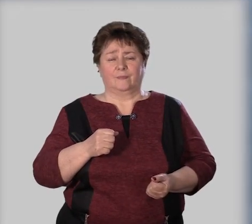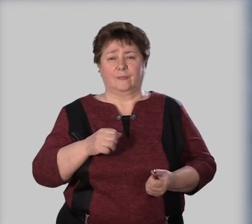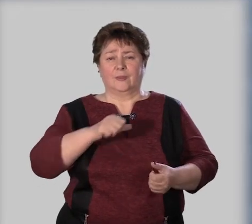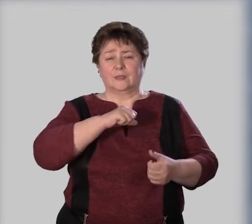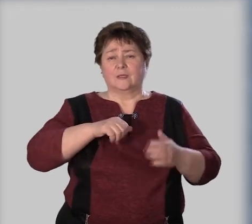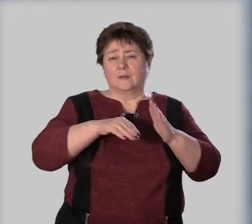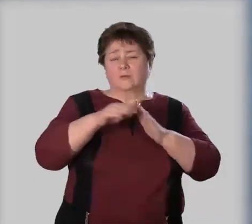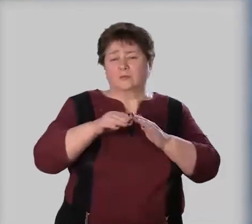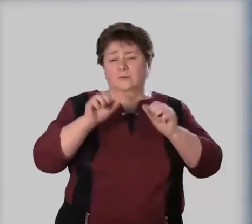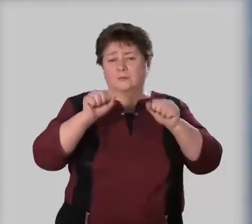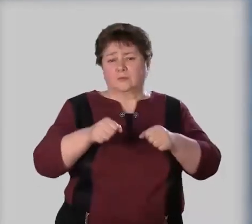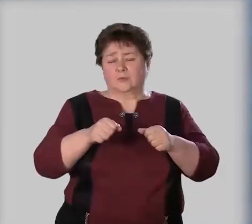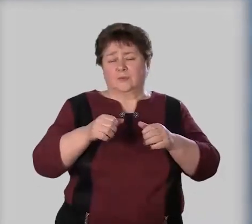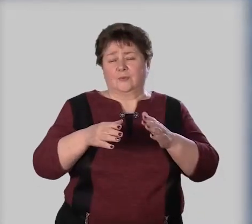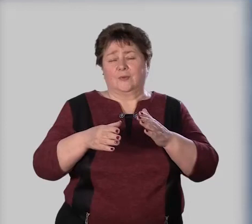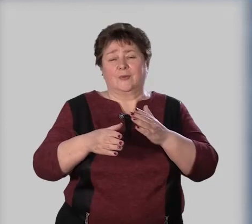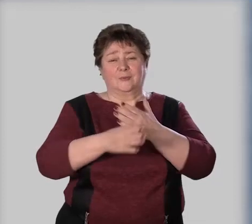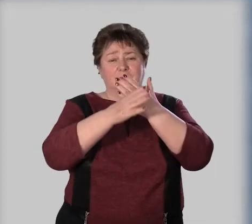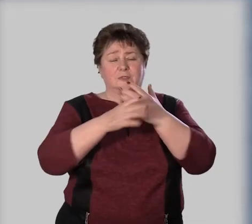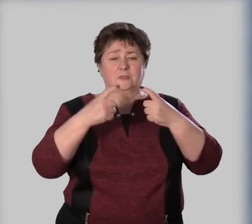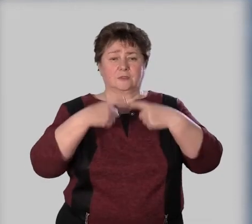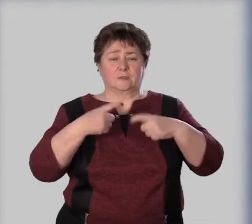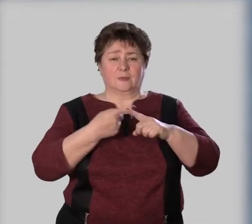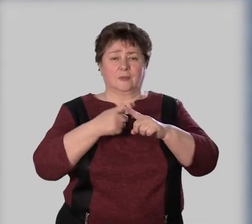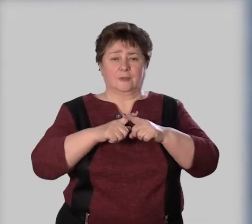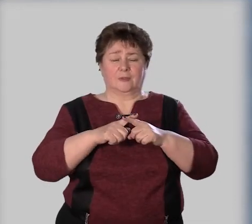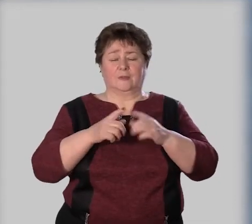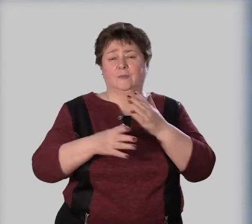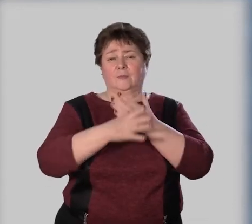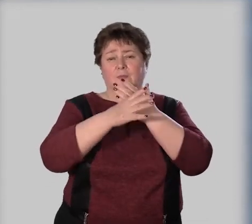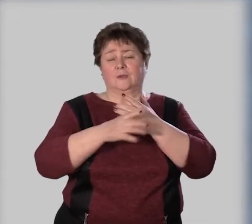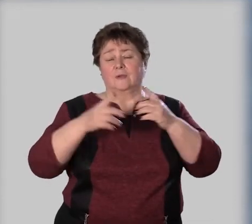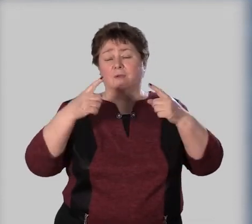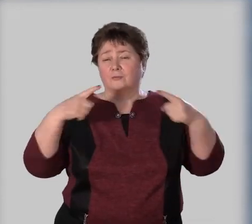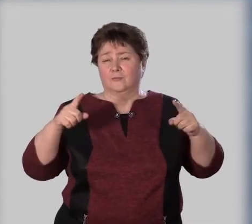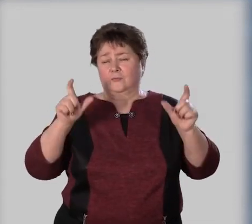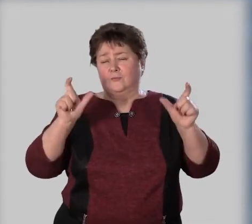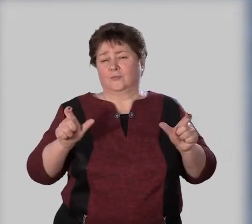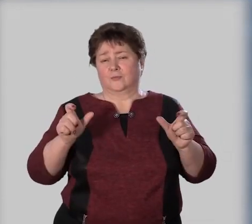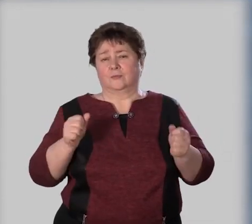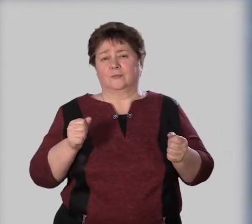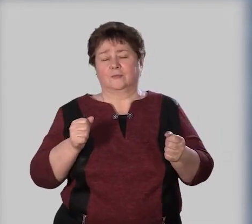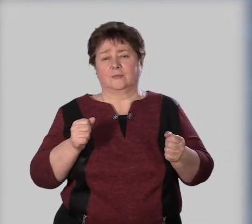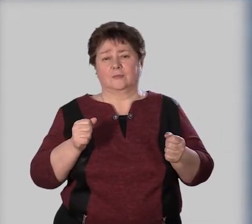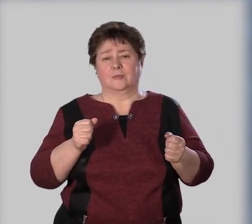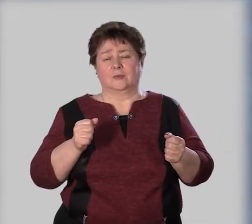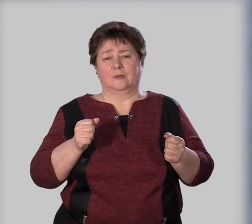Самый лучший способ подбодрить себя Это подбодрить кого-нибудь